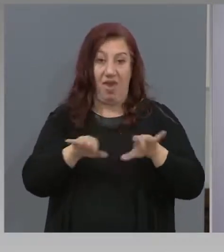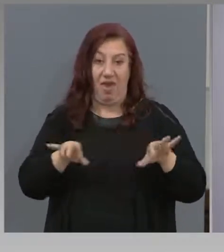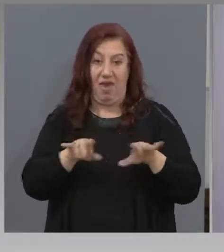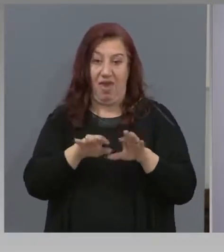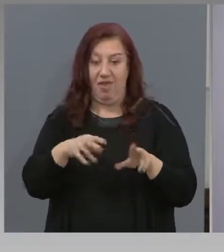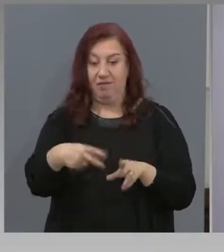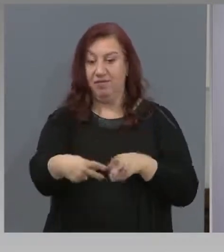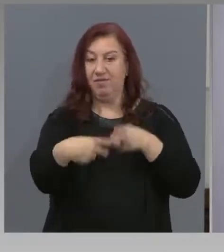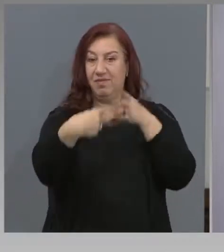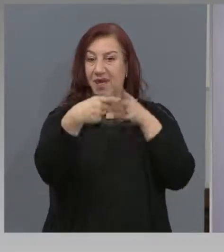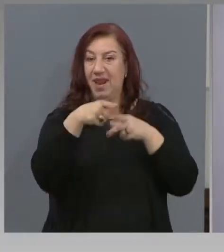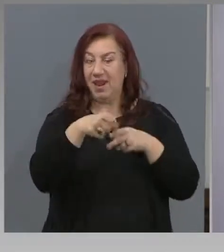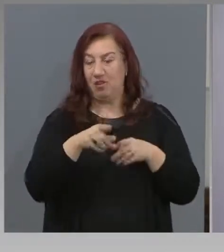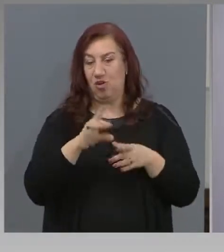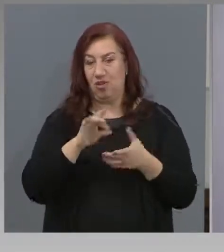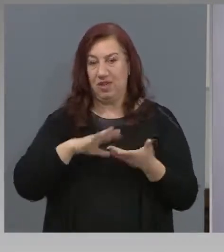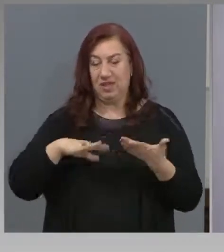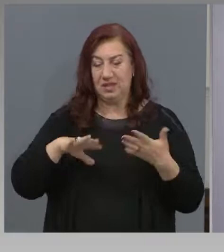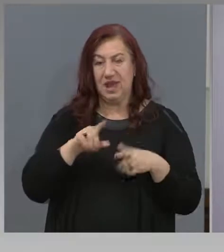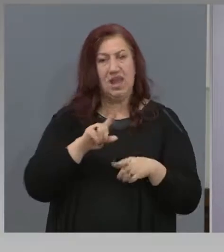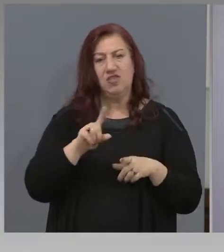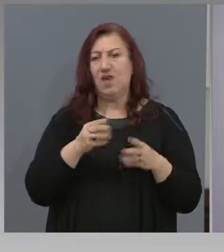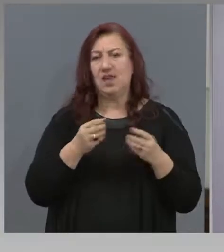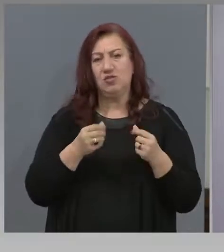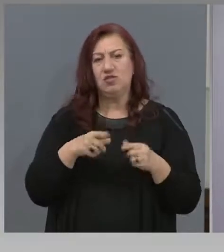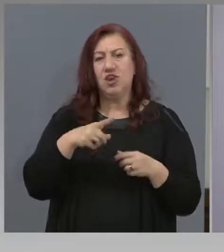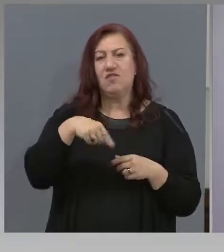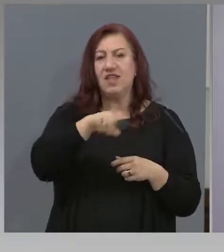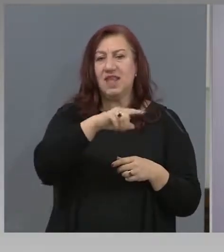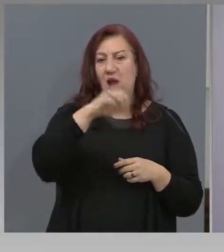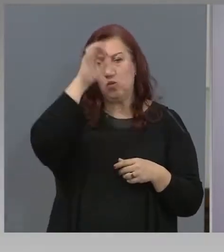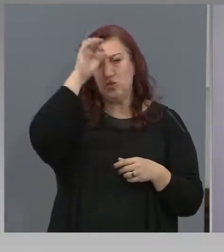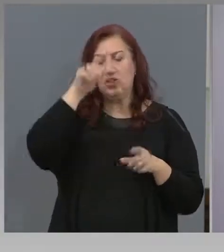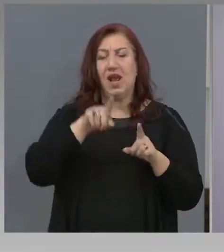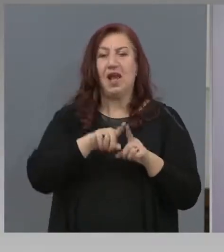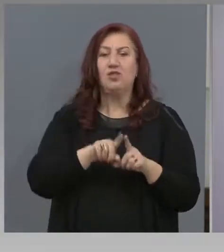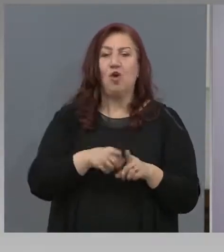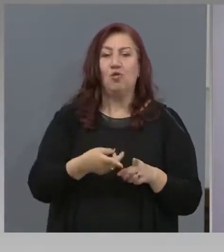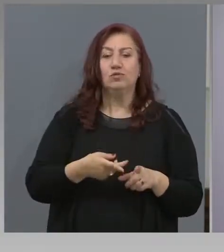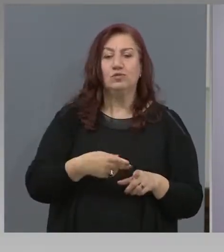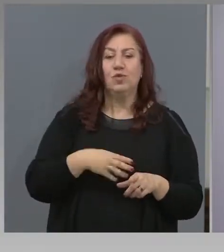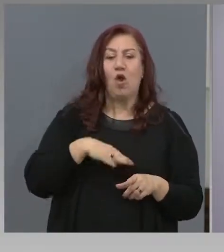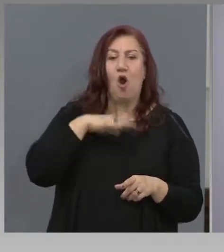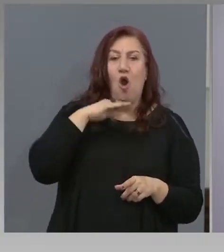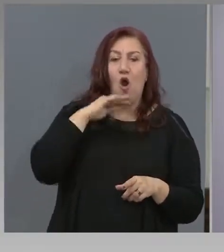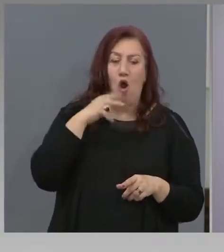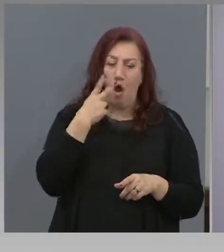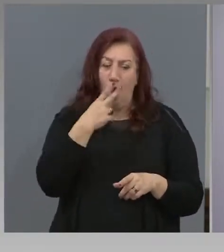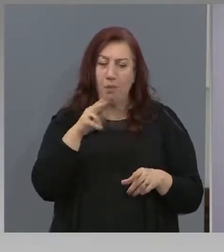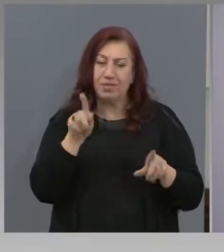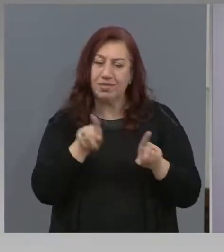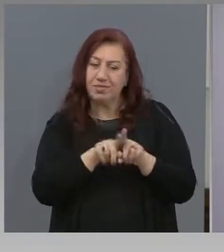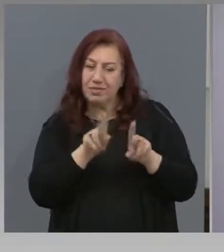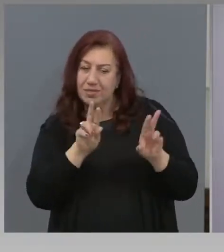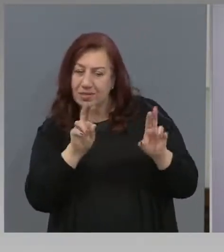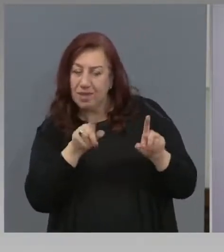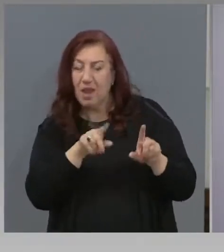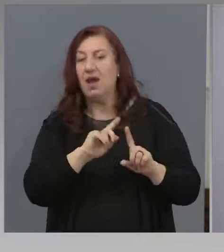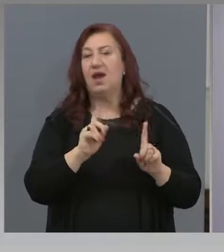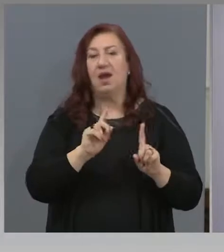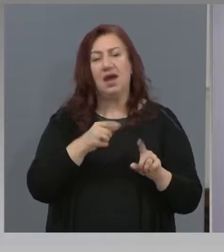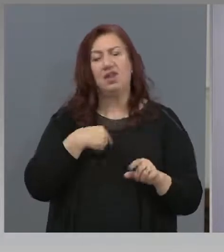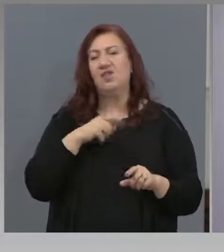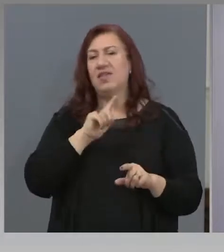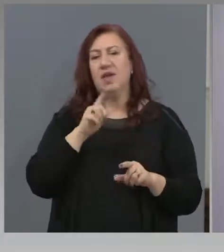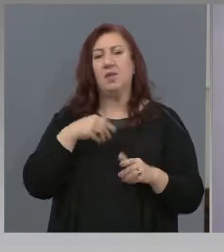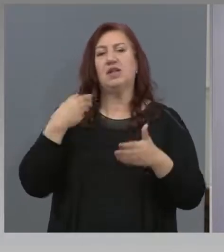означава, че някои училища ще бъдат или ученици опитни за ичета. Пак ви казвам, по никакъв начин няма да се отразива. по никакъв начин това